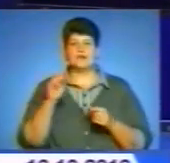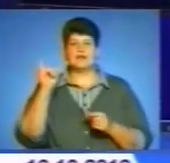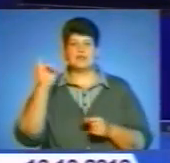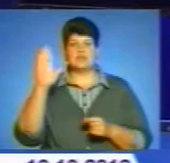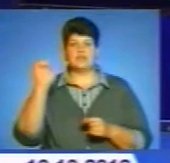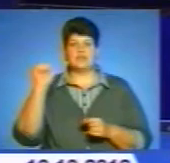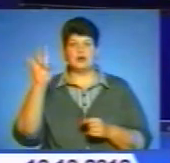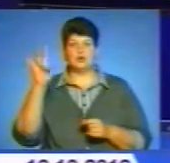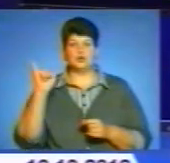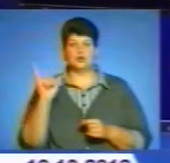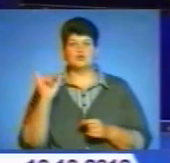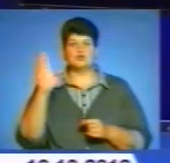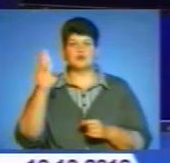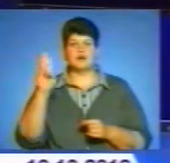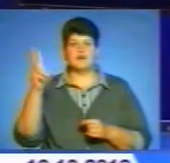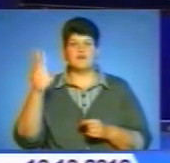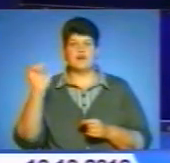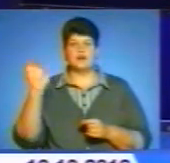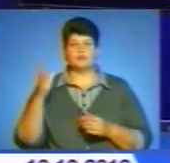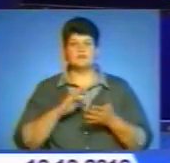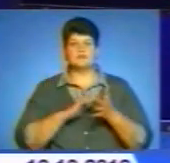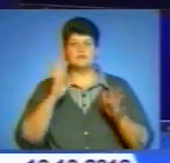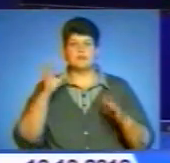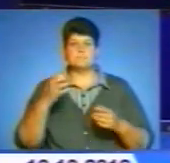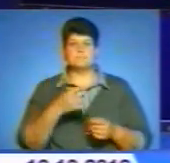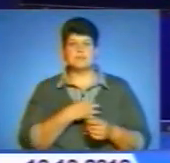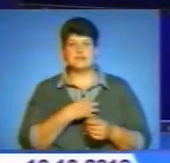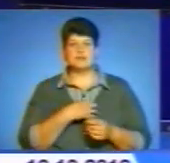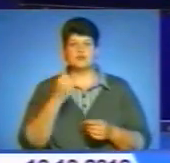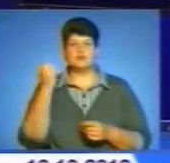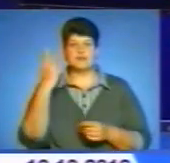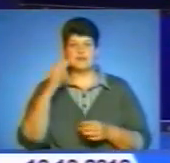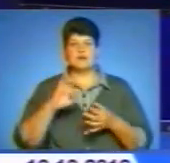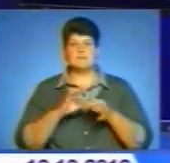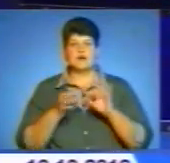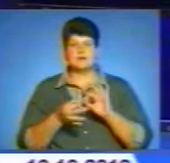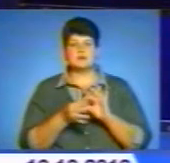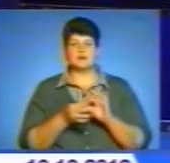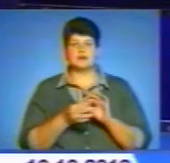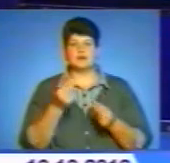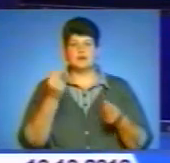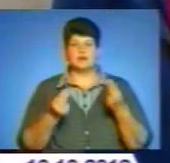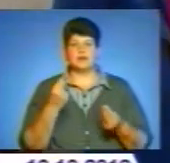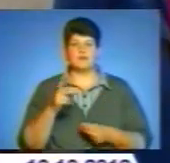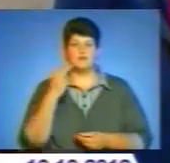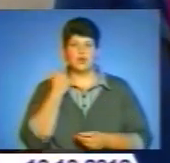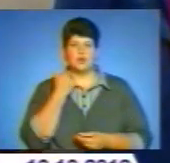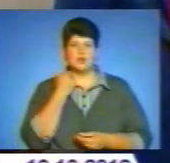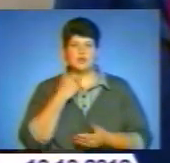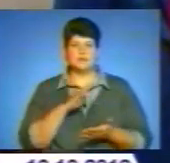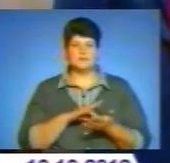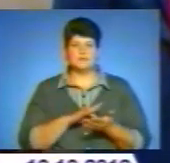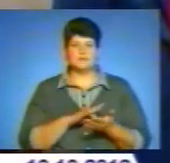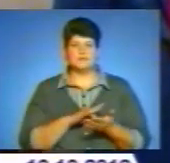українському параолімпійцю, уродженцю краю Івану Шкварлу. Хлопець став срідним призером на 14-тих